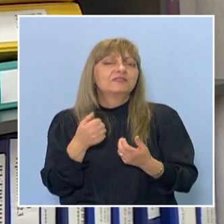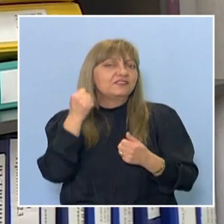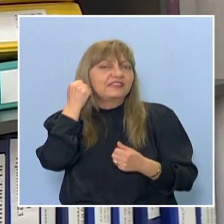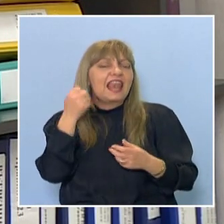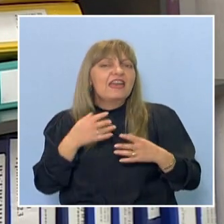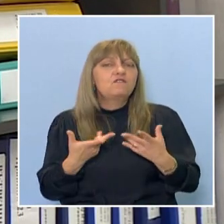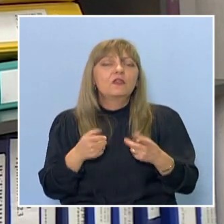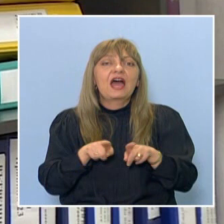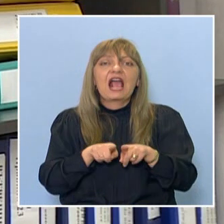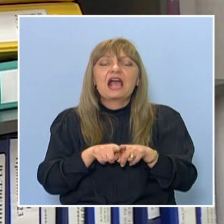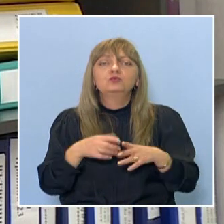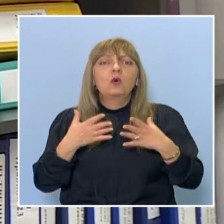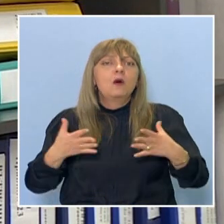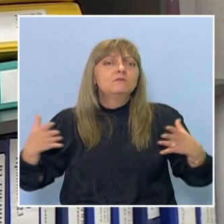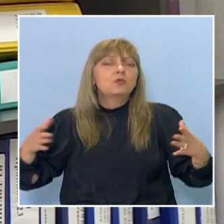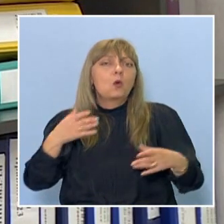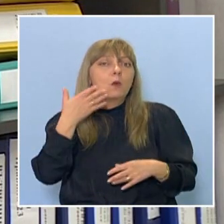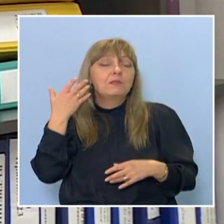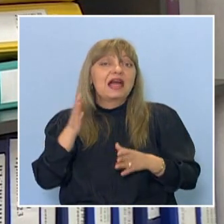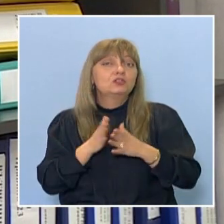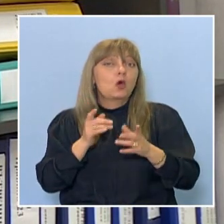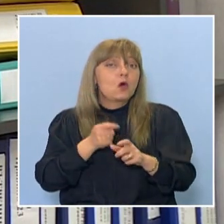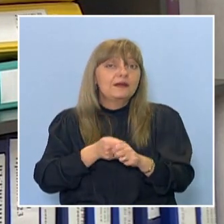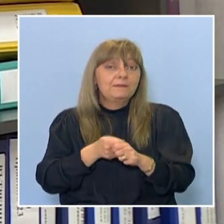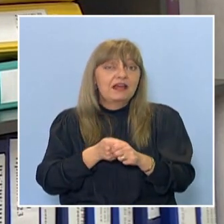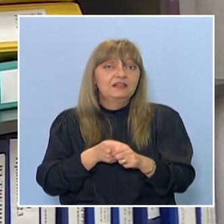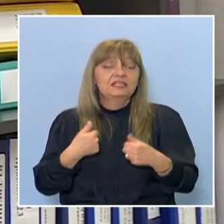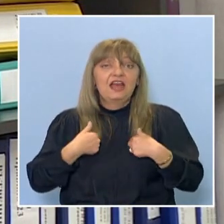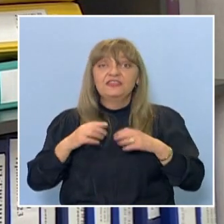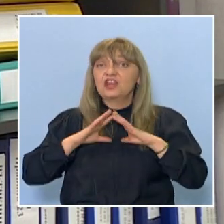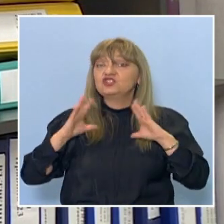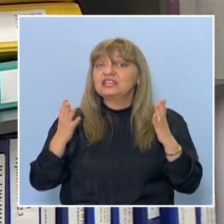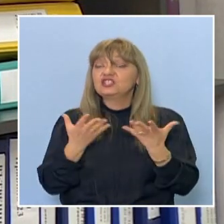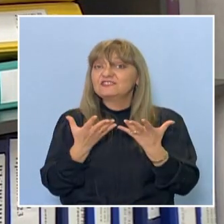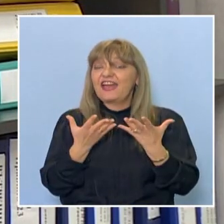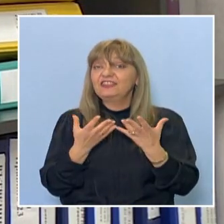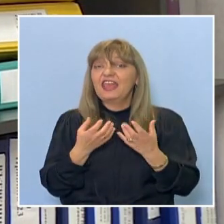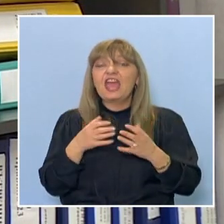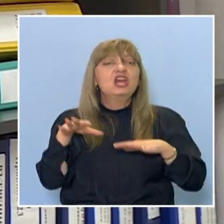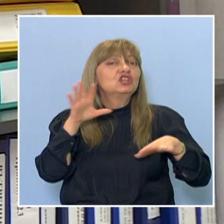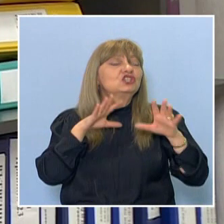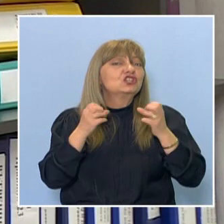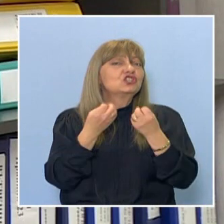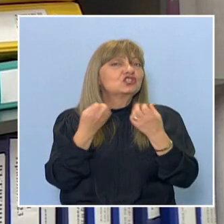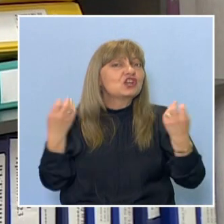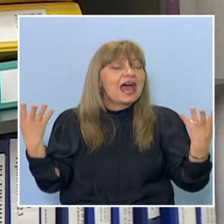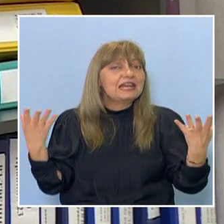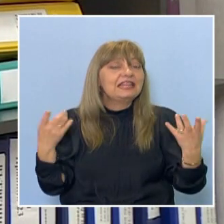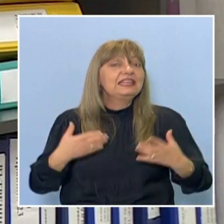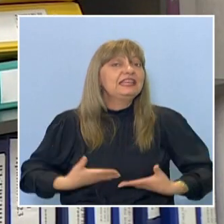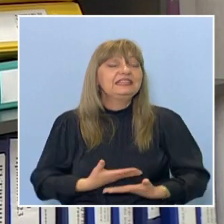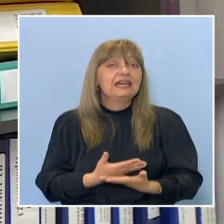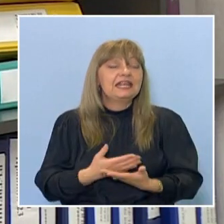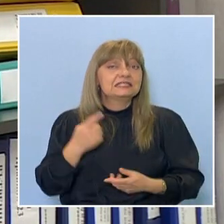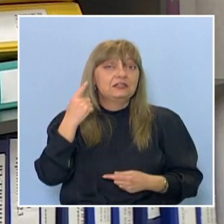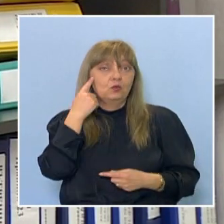както за съжаление правят много млади хора. Защото в крайна сметка нашия свят много шарен и интересен, ама наистина от нас зависи да ще си го